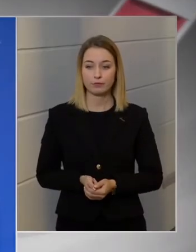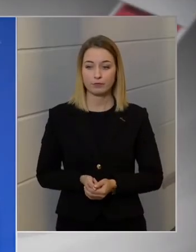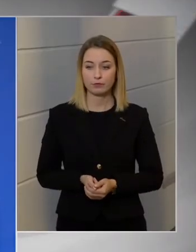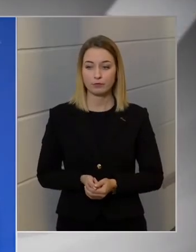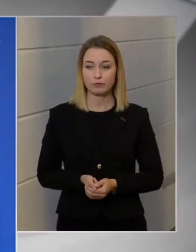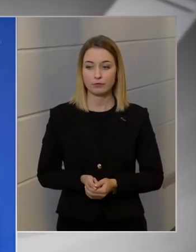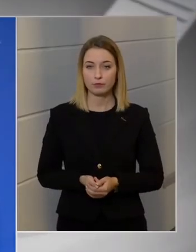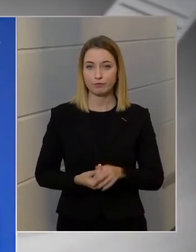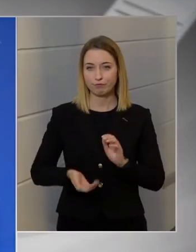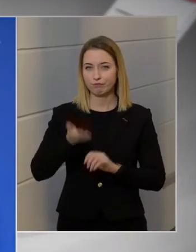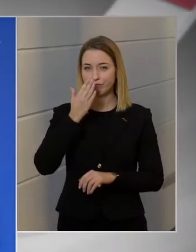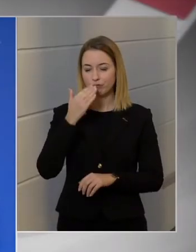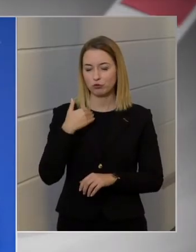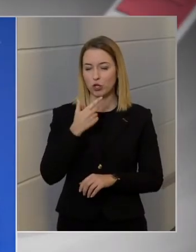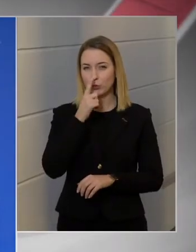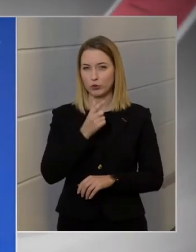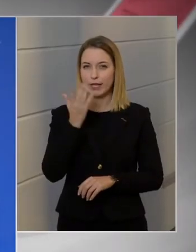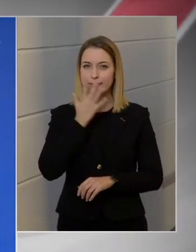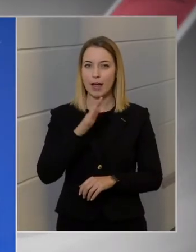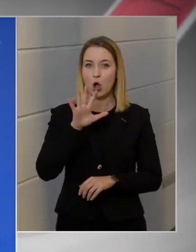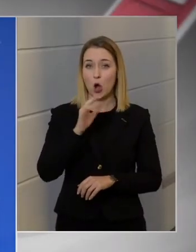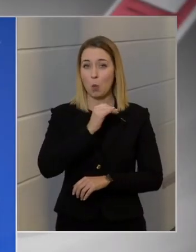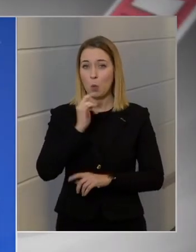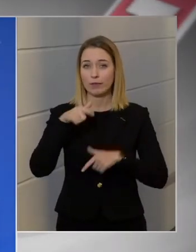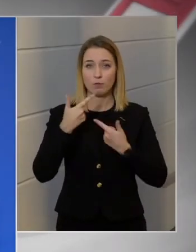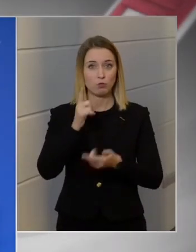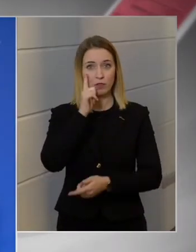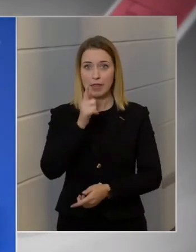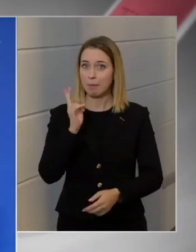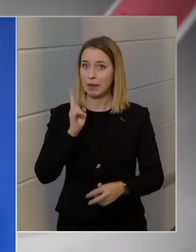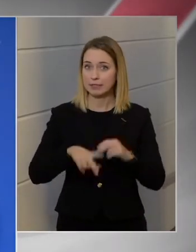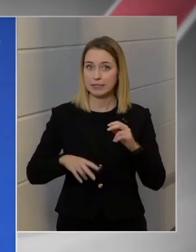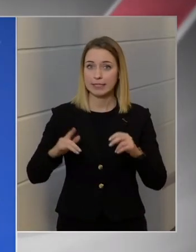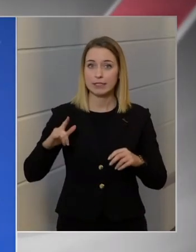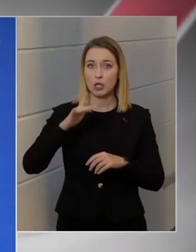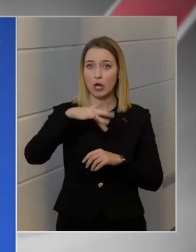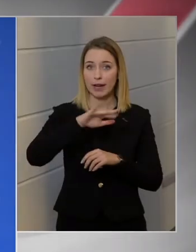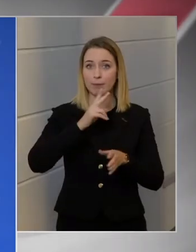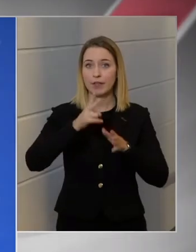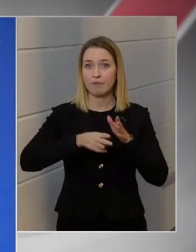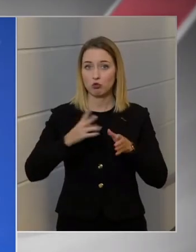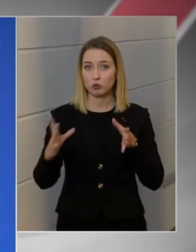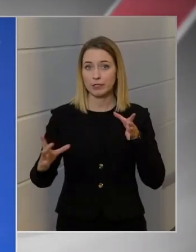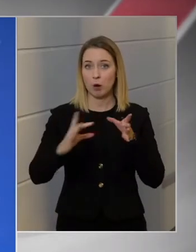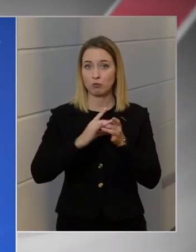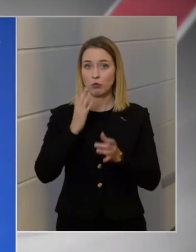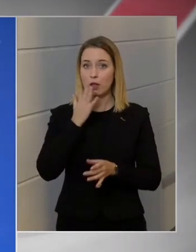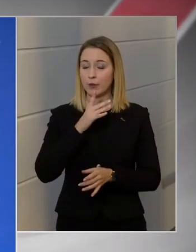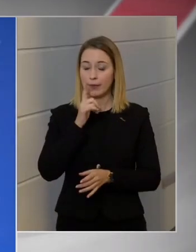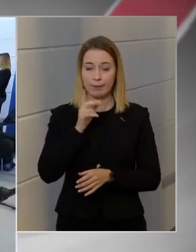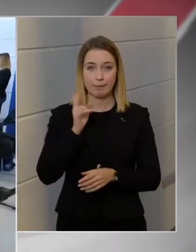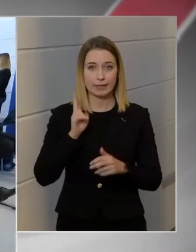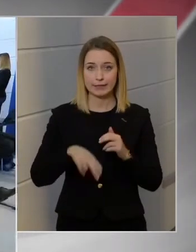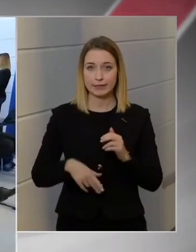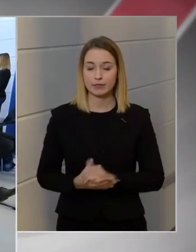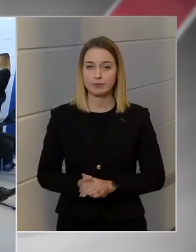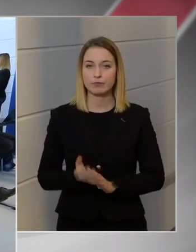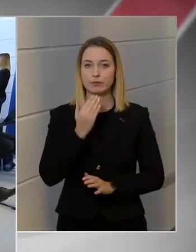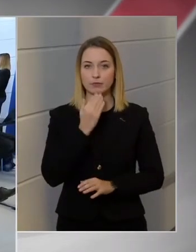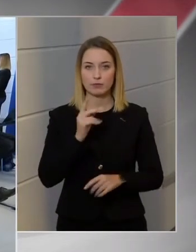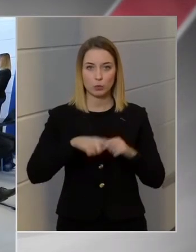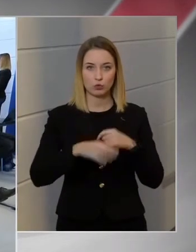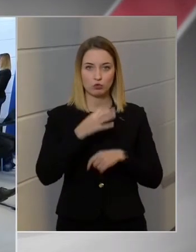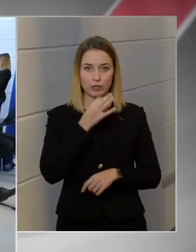Nagyon csalódott leszek, hogyha nem lesz öt év múlva kész a reptérre a vasúti kapcsolat. Köszönöm. Az utolsó